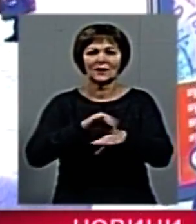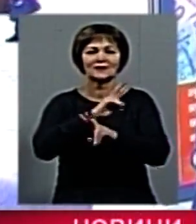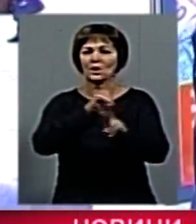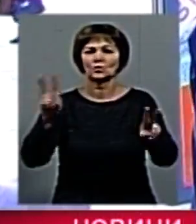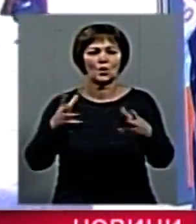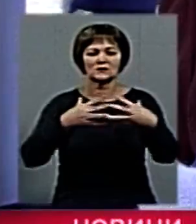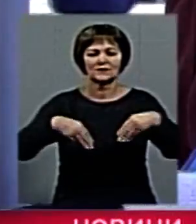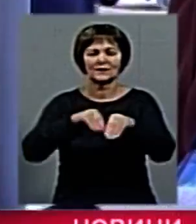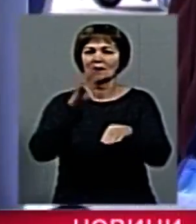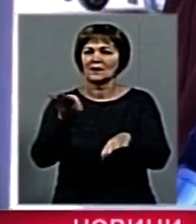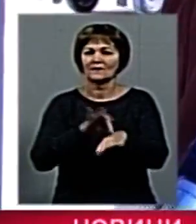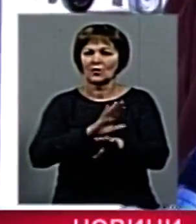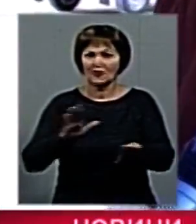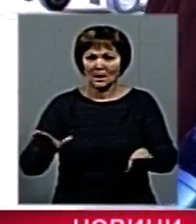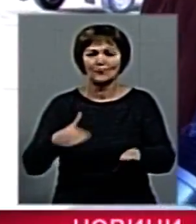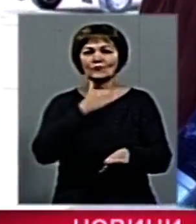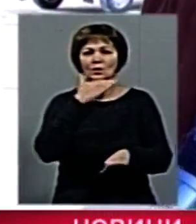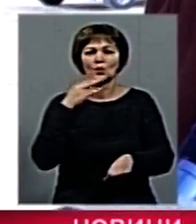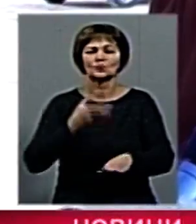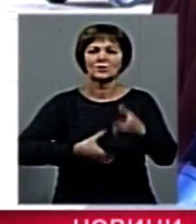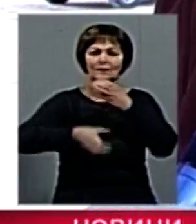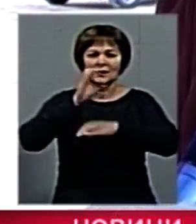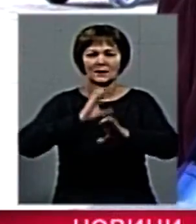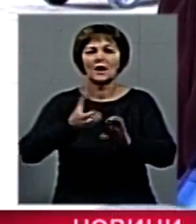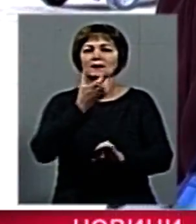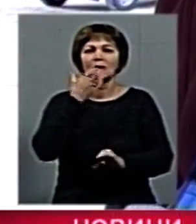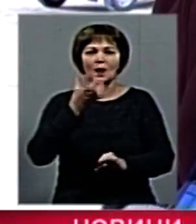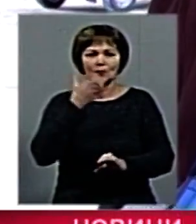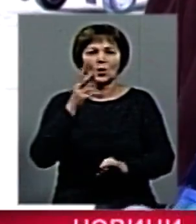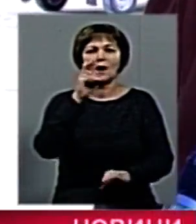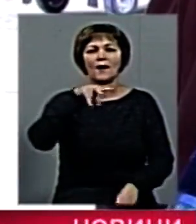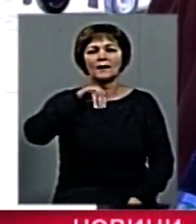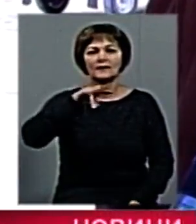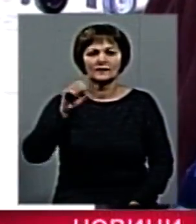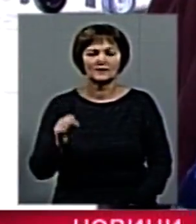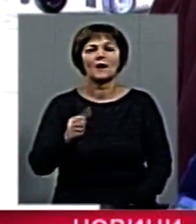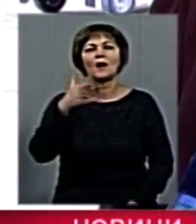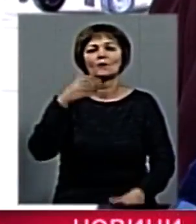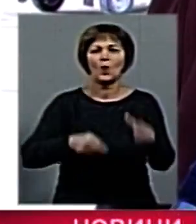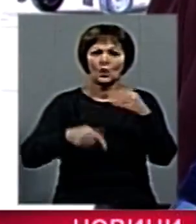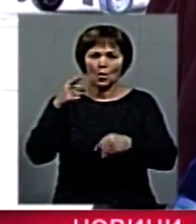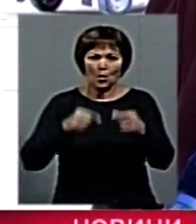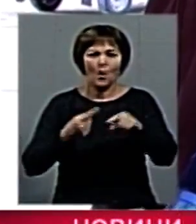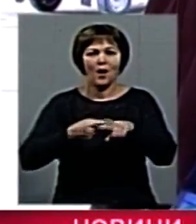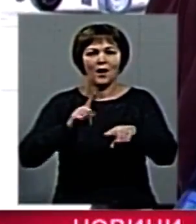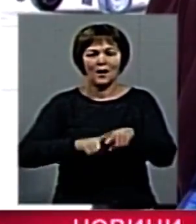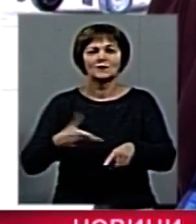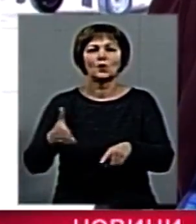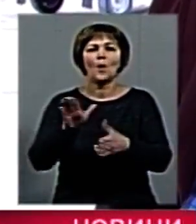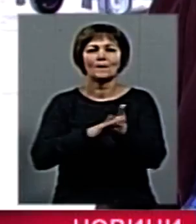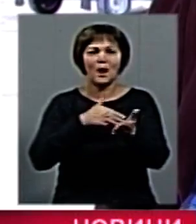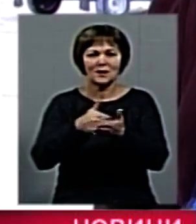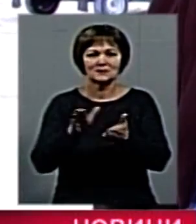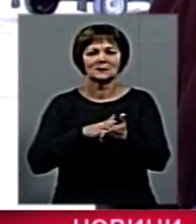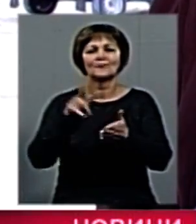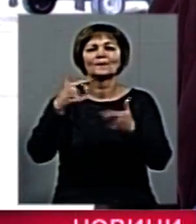ніхто не хворів іще. Багато піття теплого, теплого. Калину, малину, молочко з маслом, з медом. Розкладати в